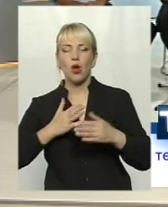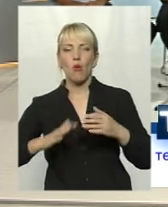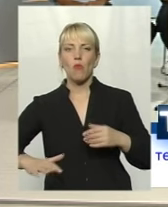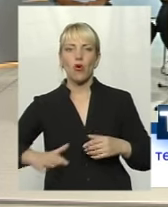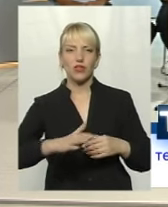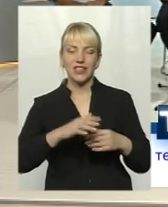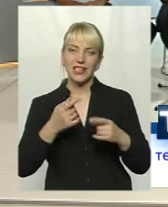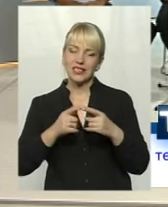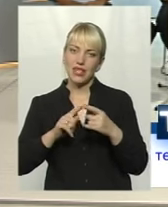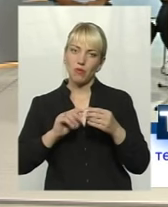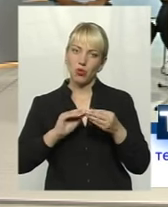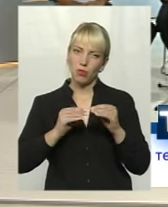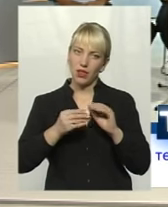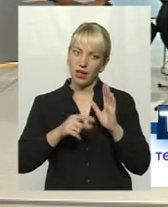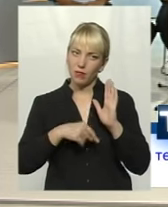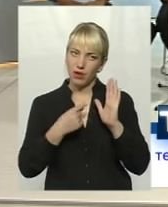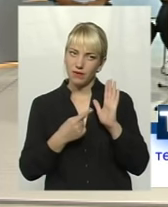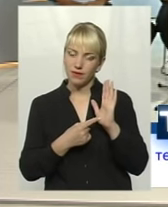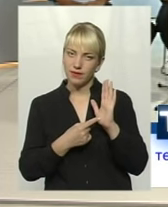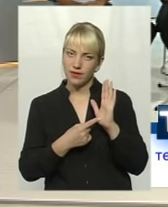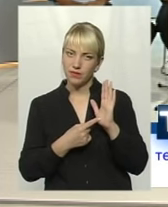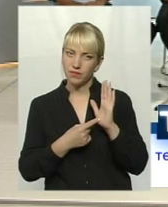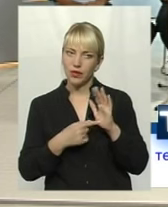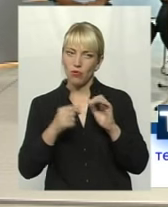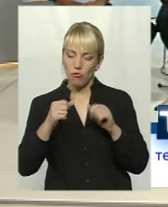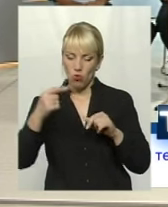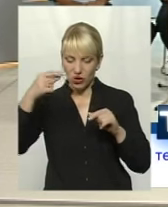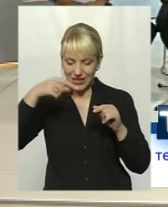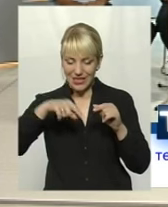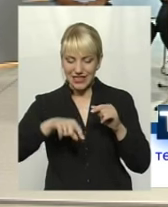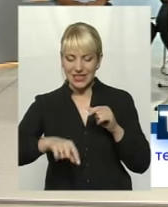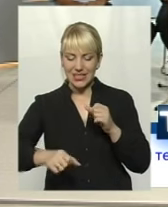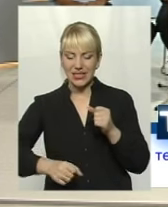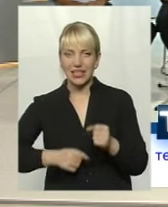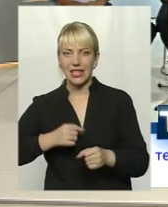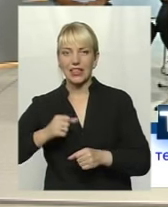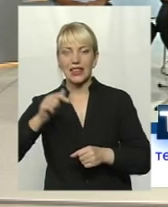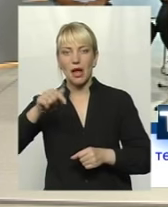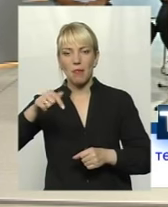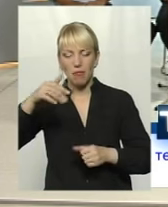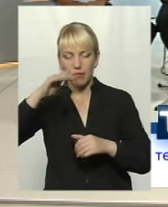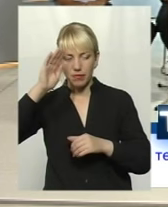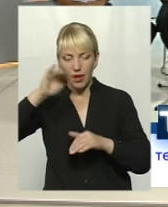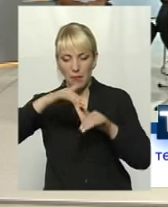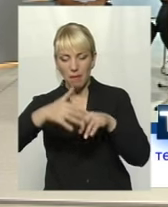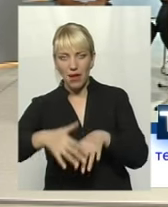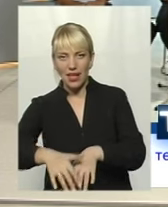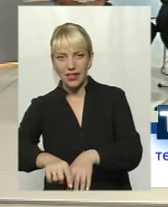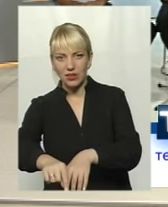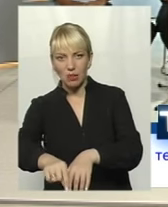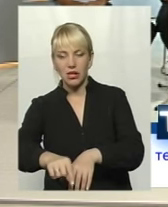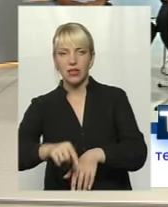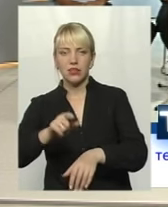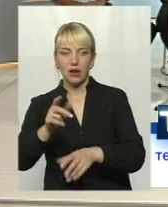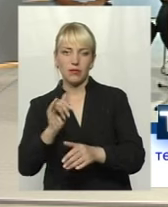Ну, я думаю, можна з'їхати вниз, можна з'їхати вниз, оттуда на берег і заправити там. Можна,